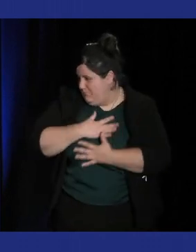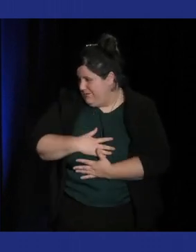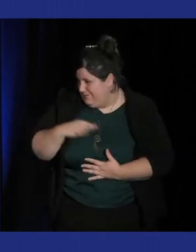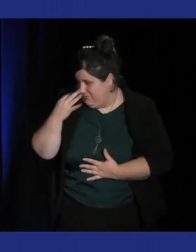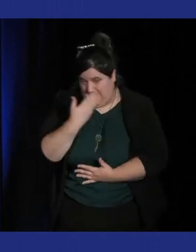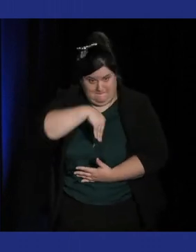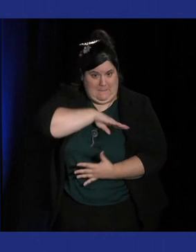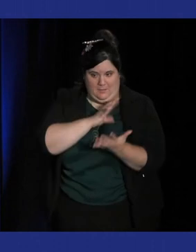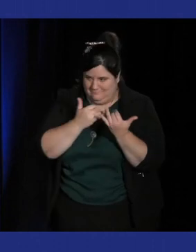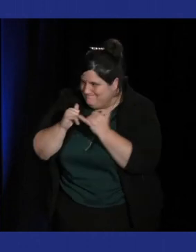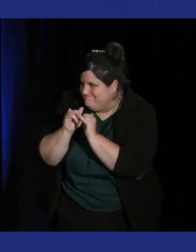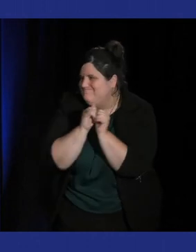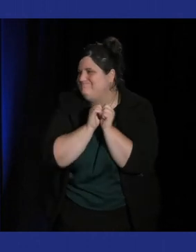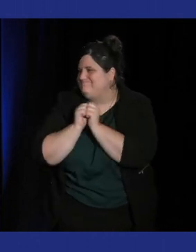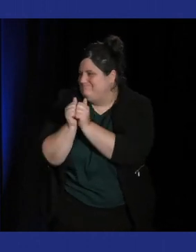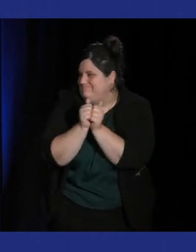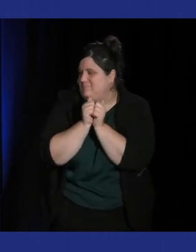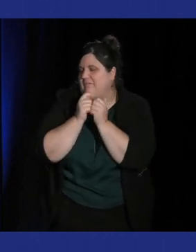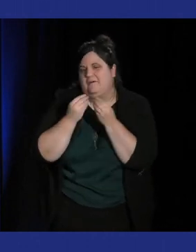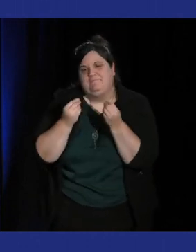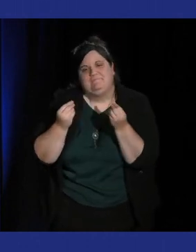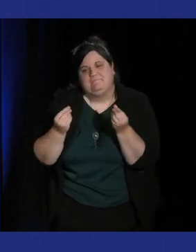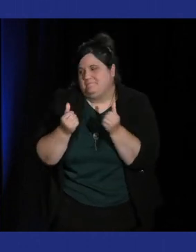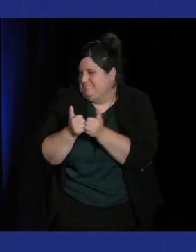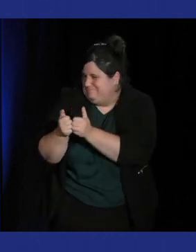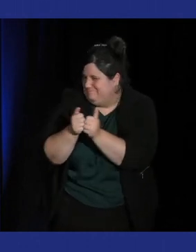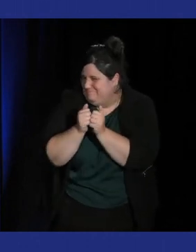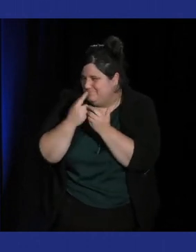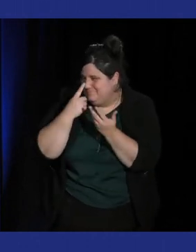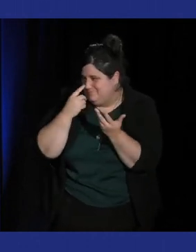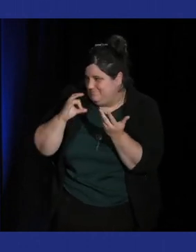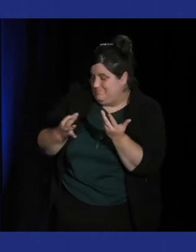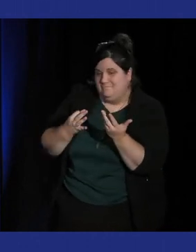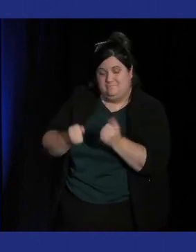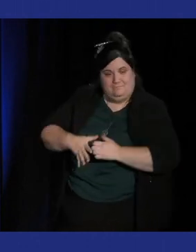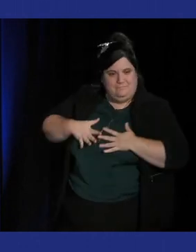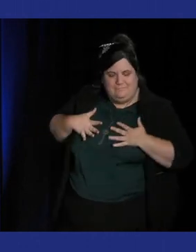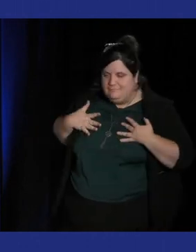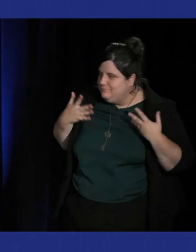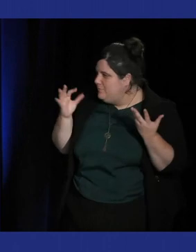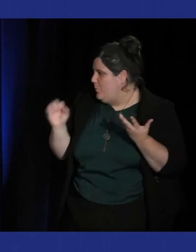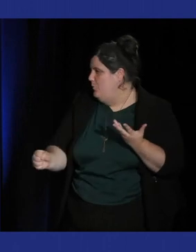de plaisir on va dire de jouer donc oui effectivement tout le côté